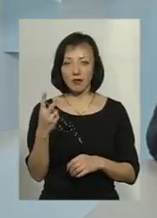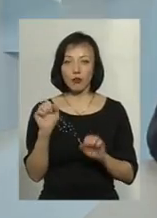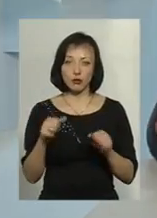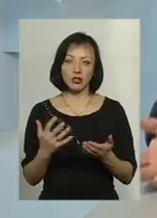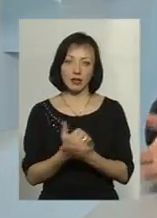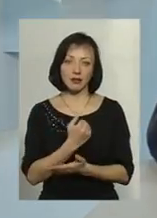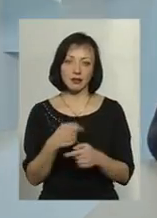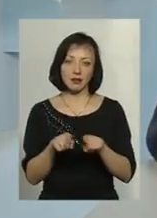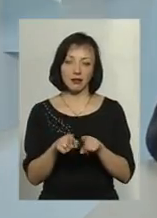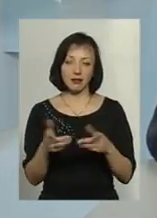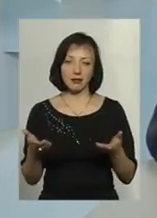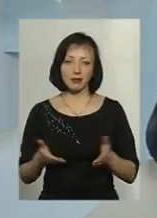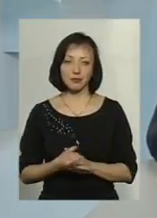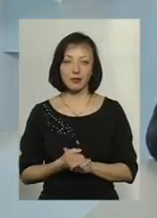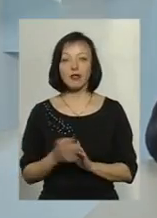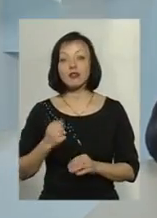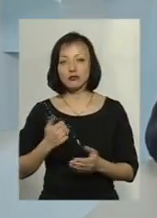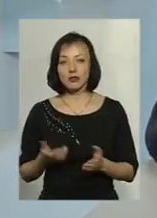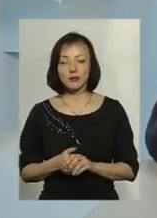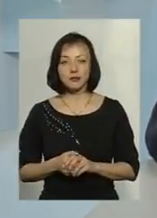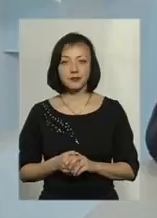найтися, на жаль.